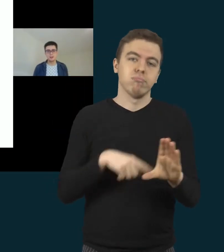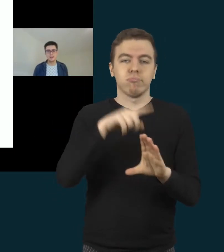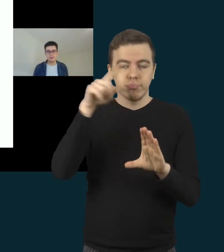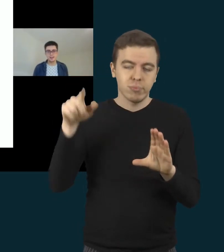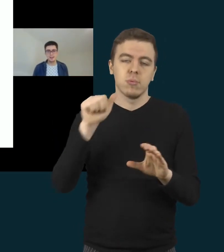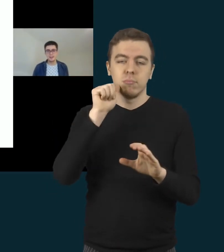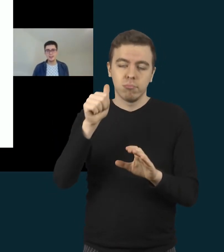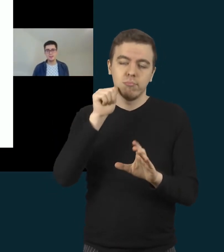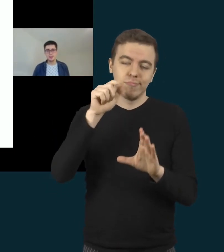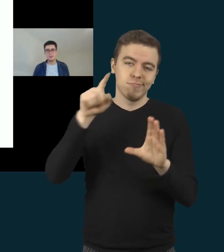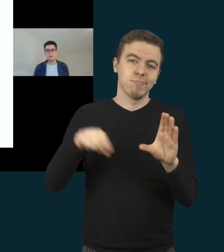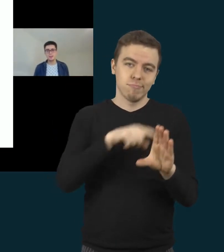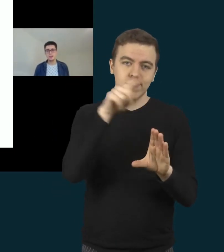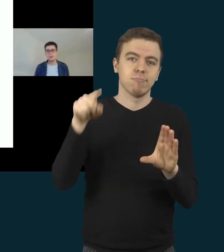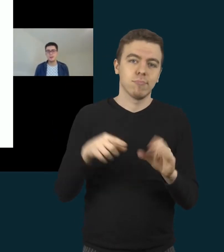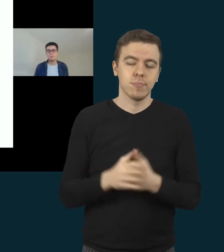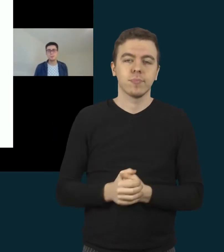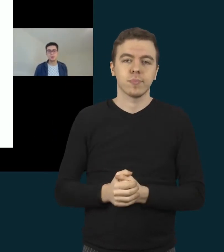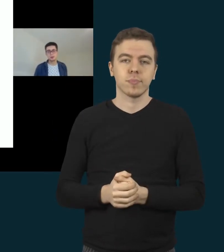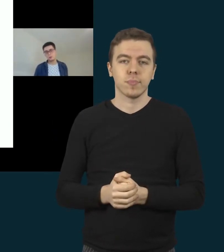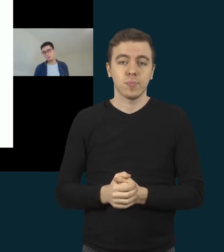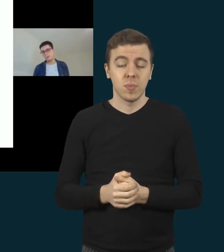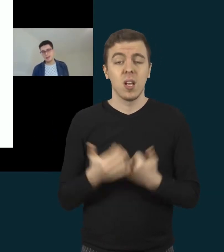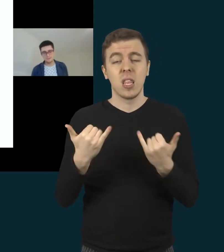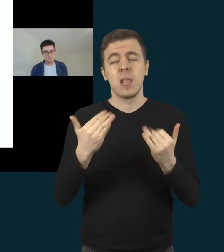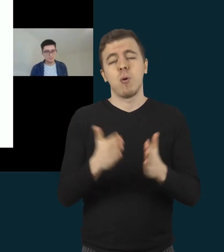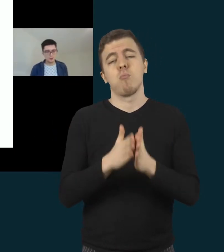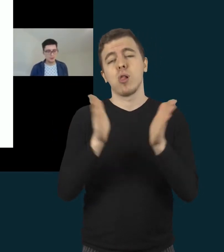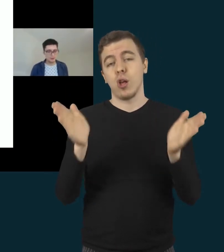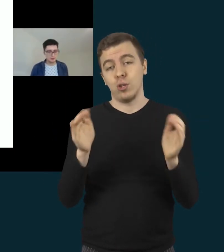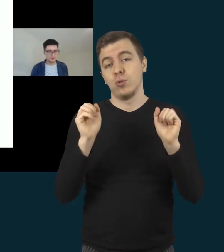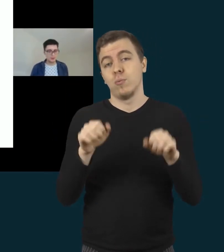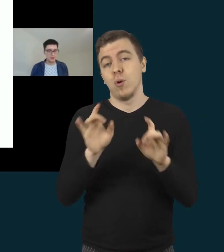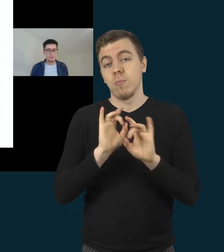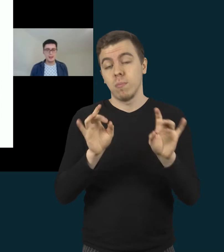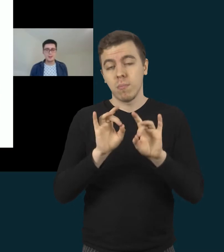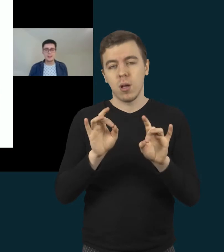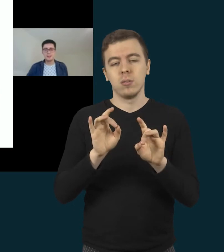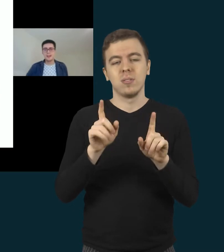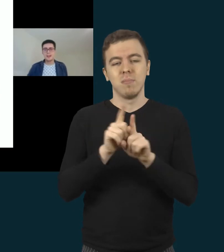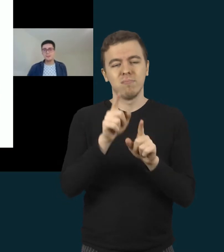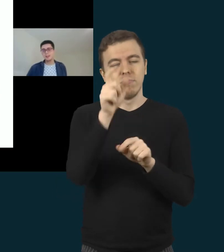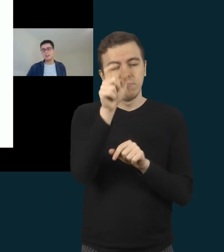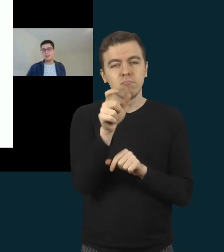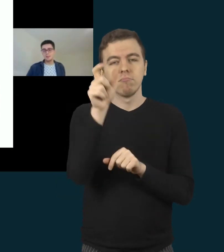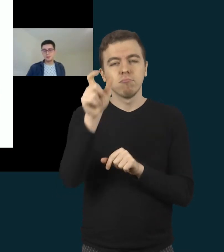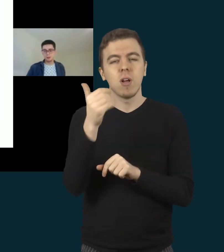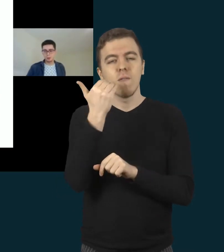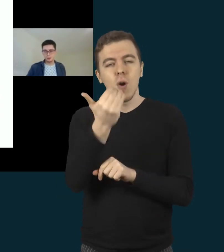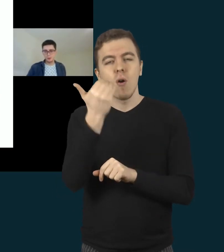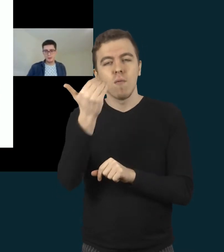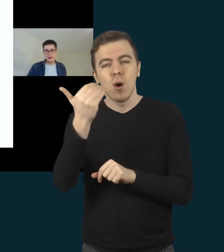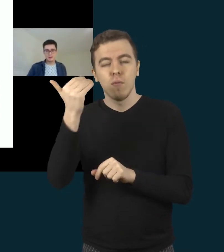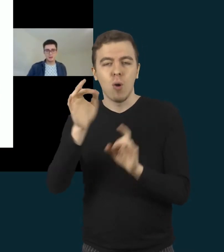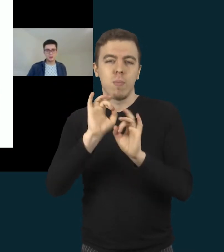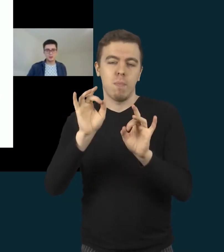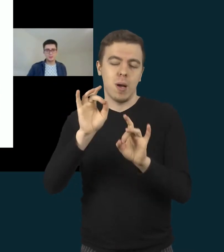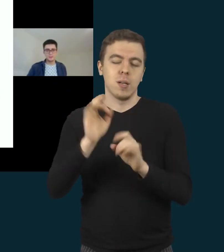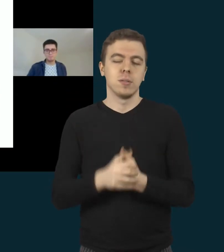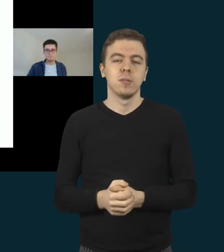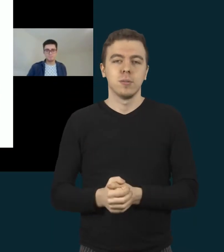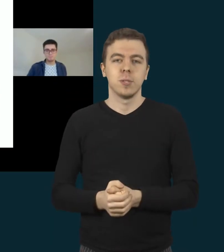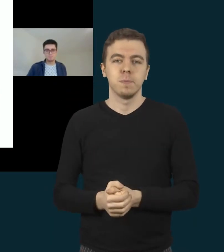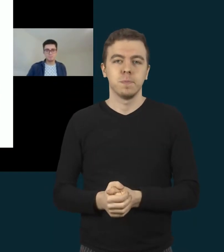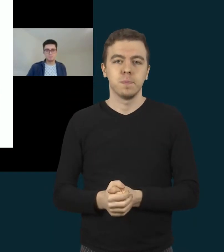dieną. Tai dabar mes plačiau apie tą kiekvieną elementą truputį papasakosime.